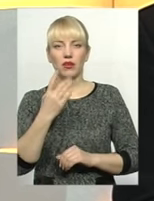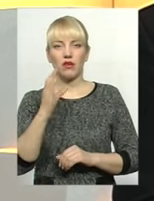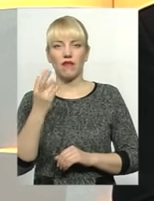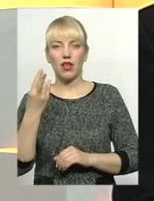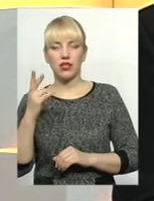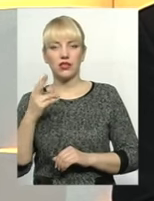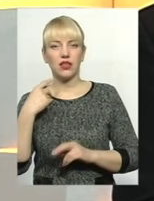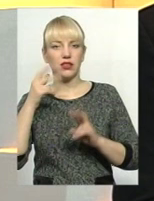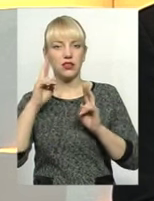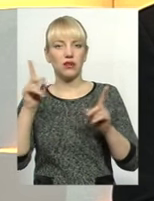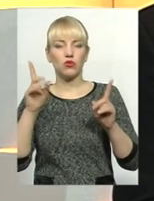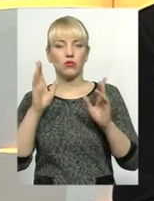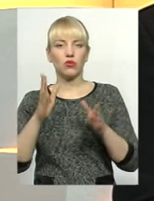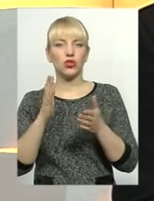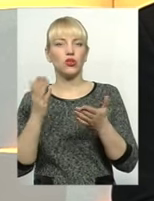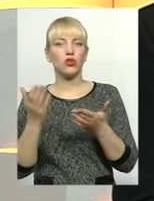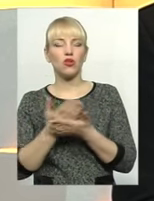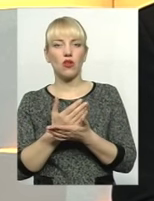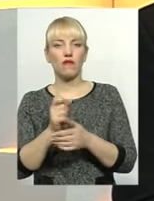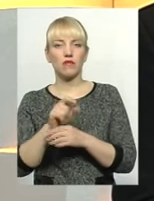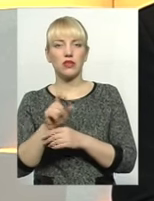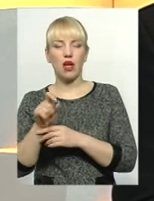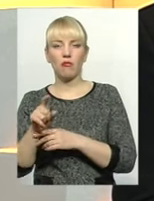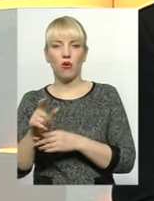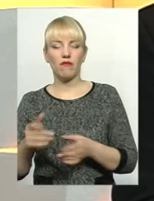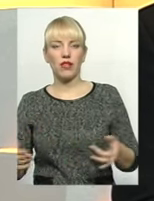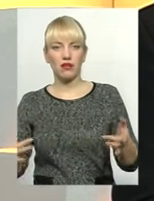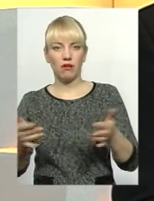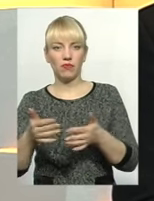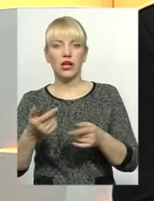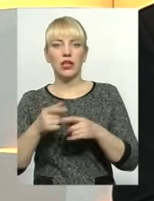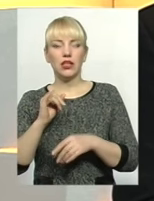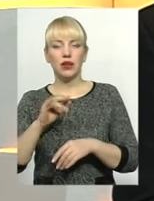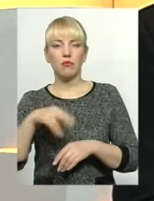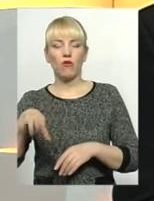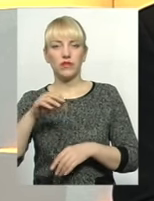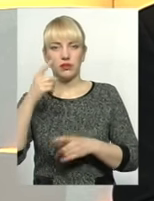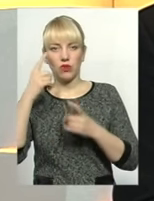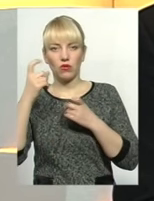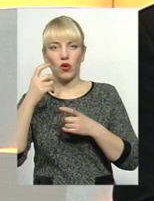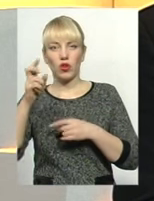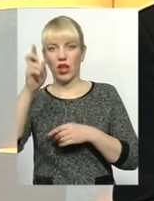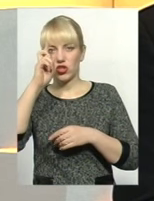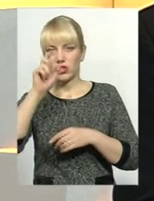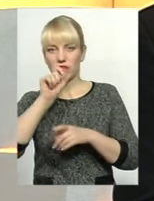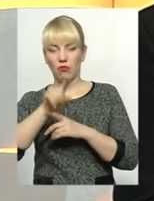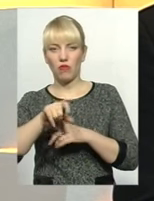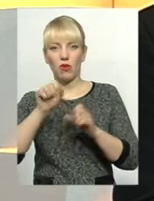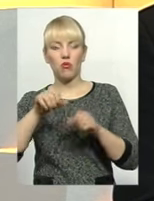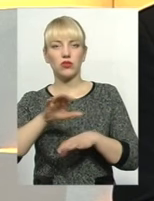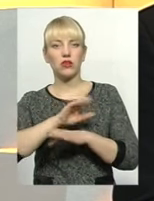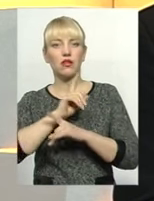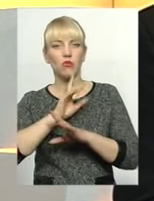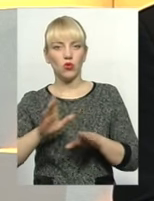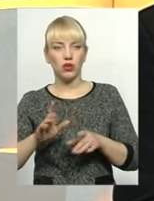як буде з новим набором замовлення, тому що по всіх інформаціях вже державного замовлення можливо, що не буде, а